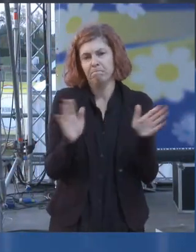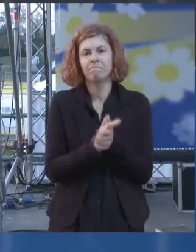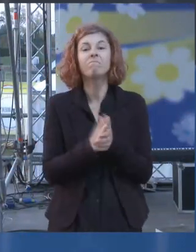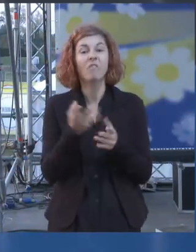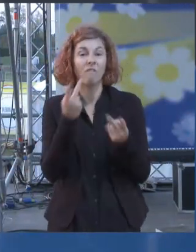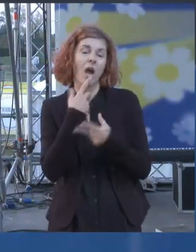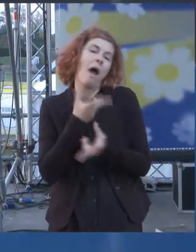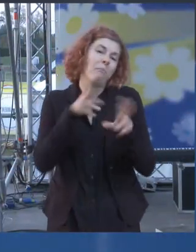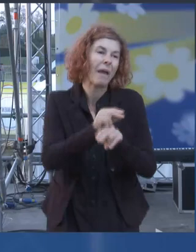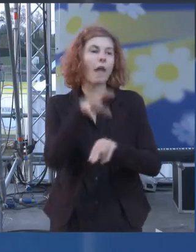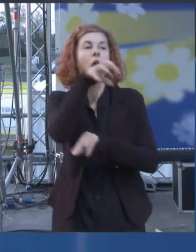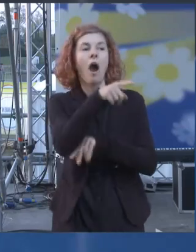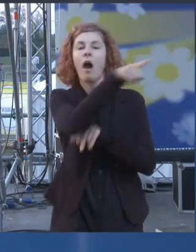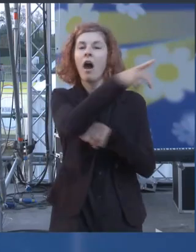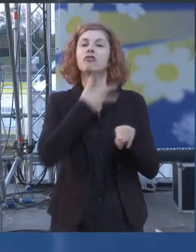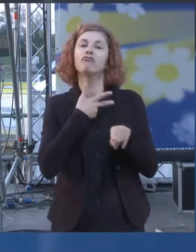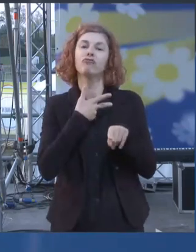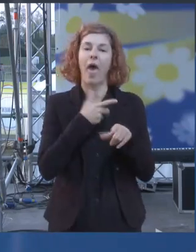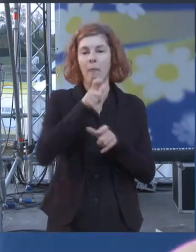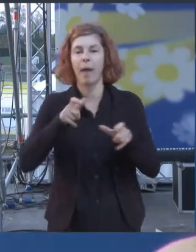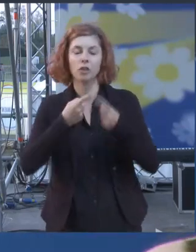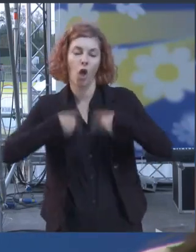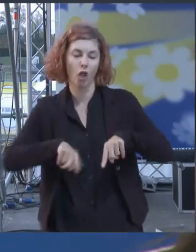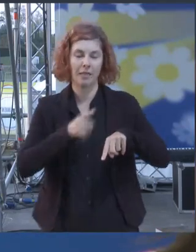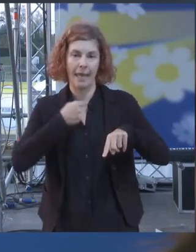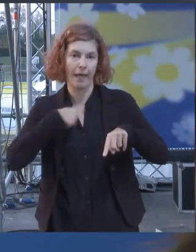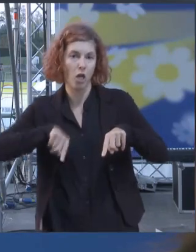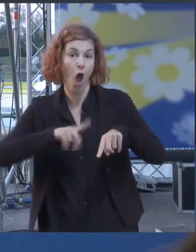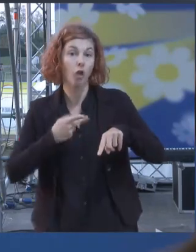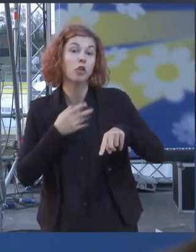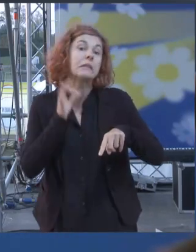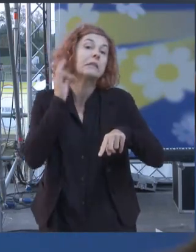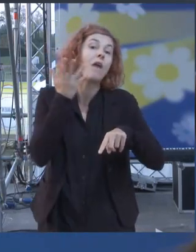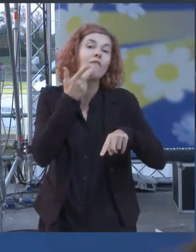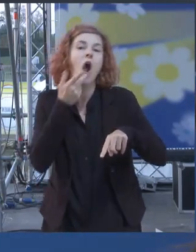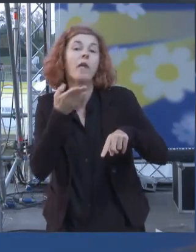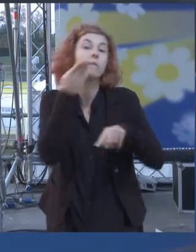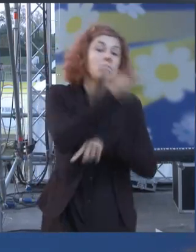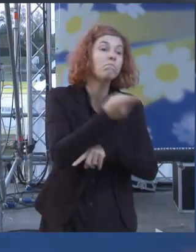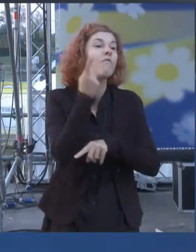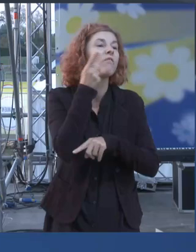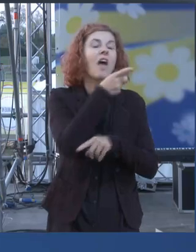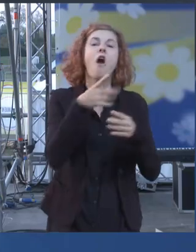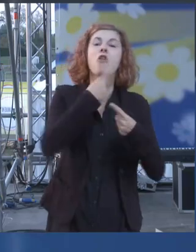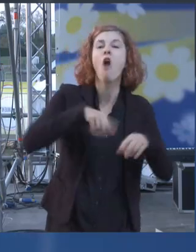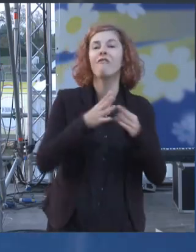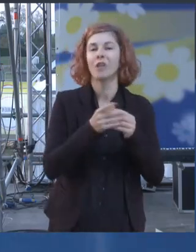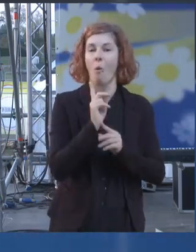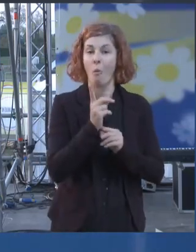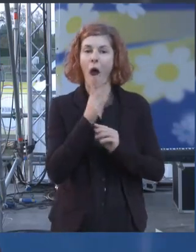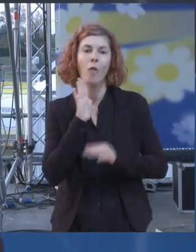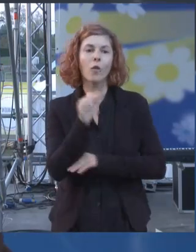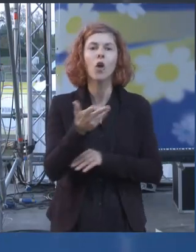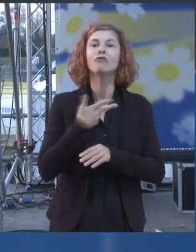dei nostri consiglieri se avete voglia potete vedere tutto quello che stiamo facendo e ogni giorno c'è un piccolo successo apriamo un